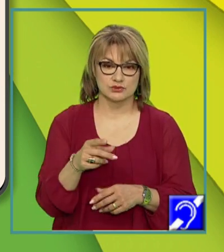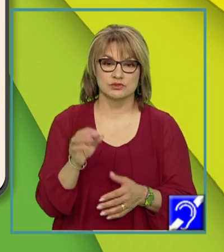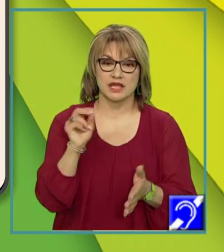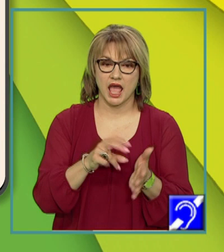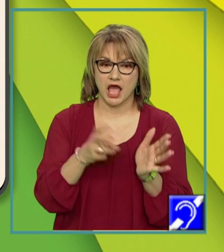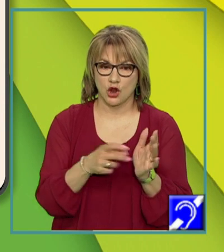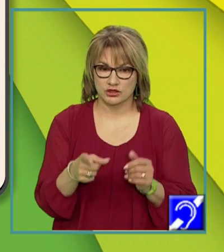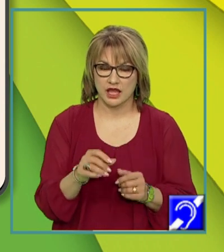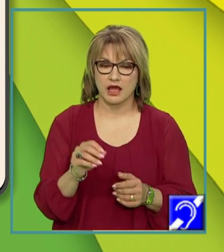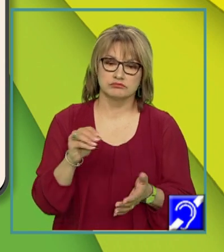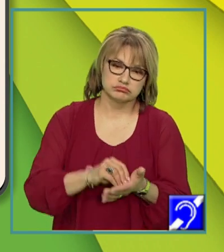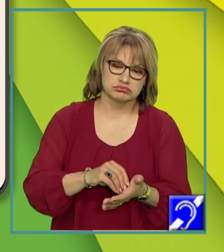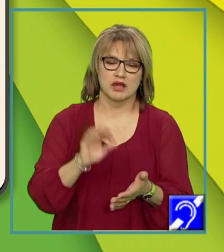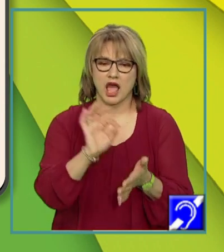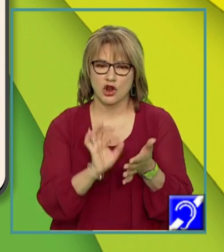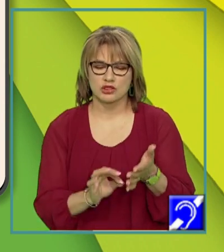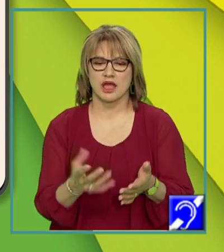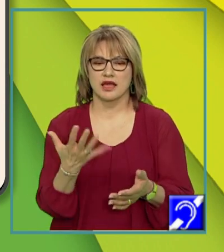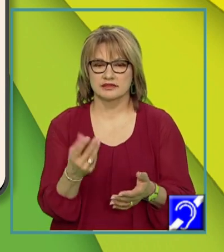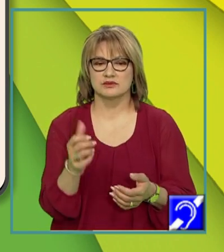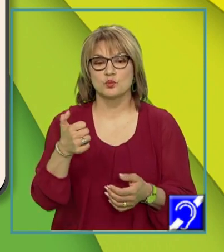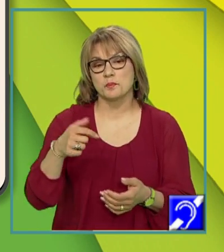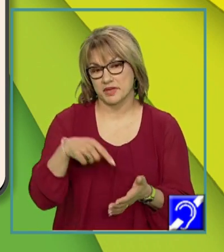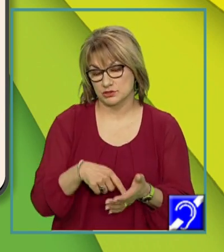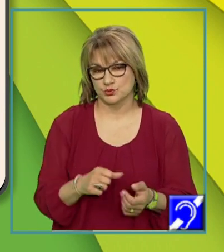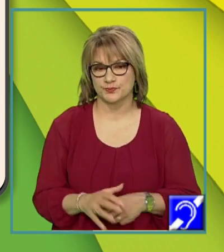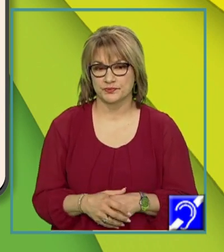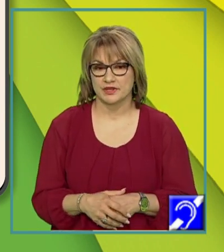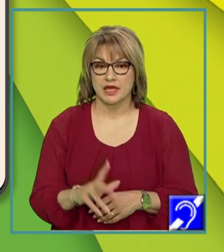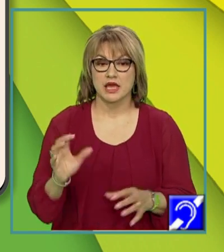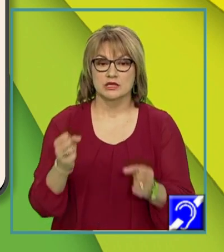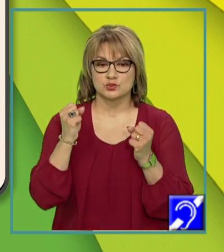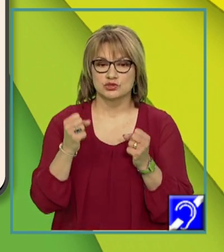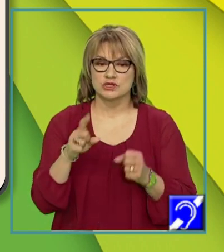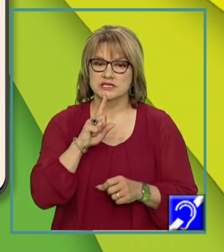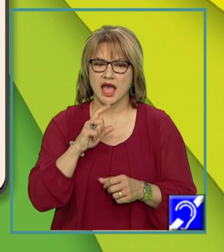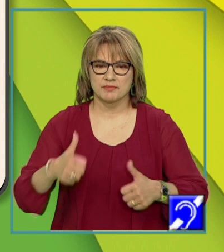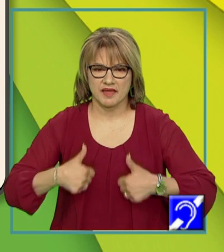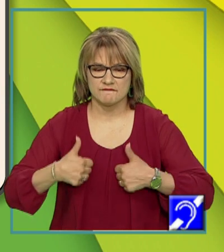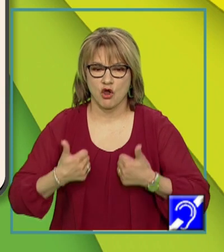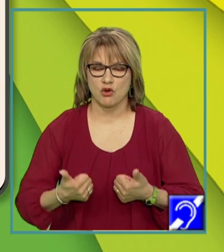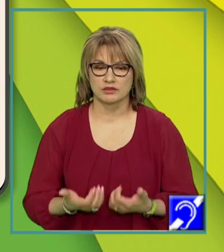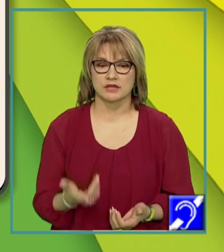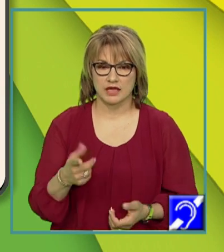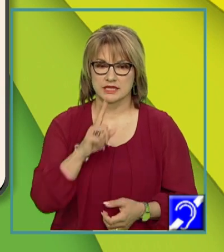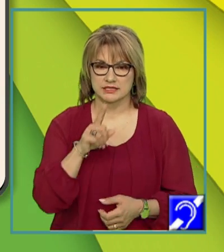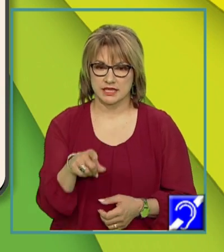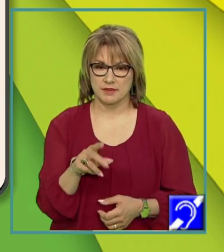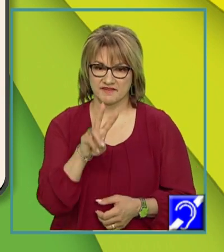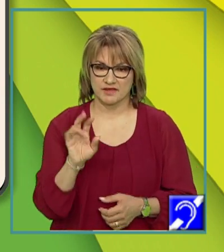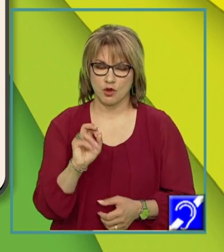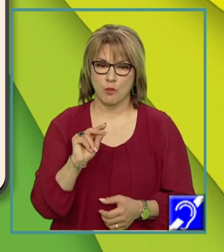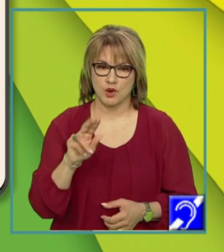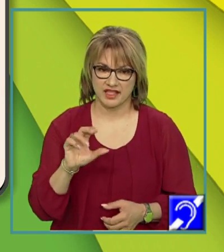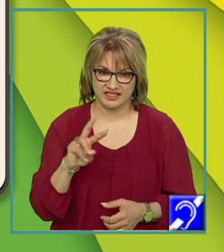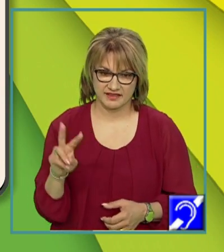însemnat tema cu pixul și a notat și a scris tema cu pixul. Succesul înseamnă efort. Observăm valoarea de verb copulativ pentru